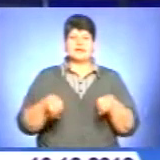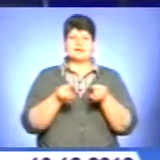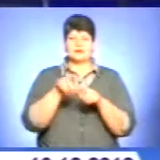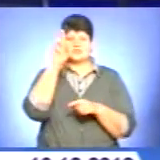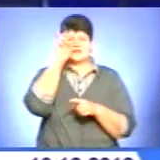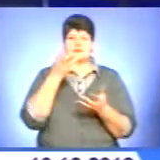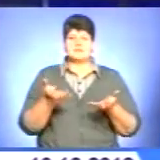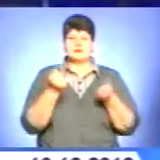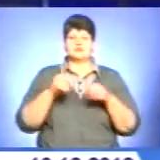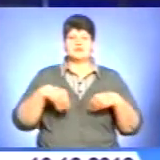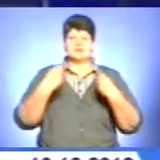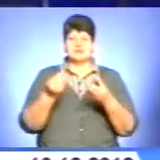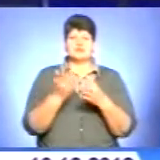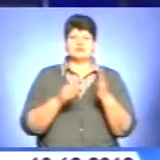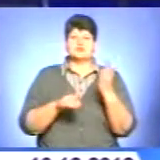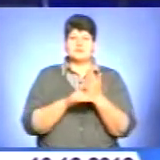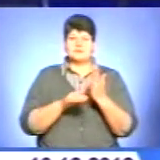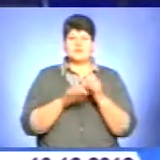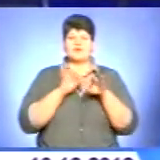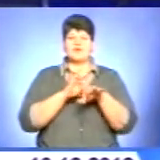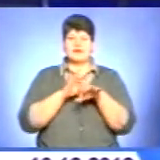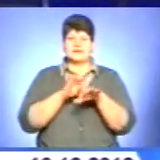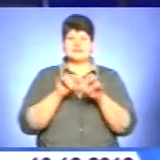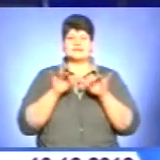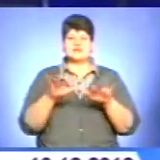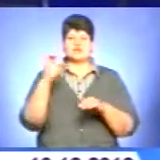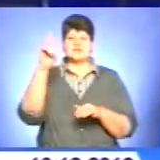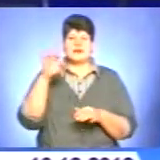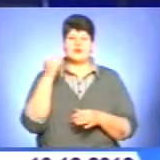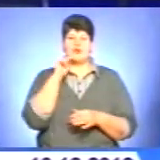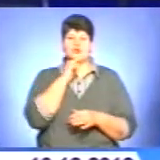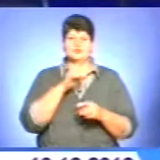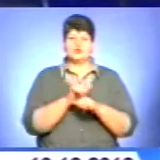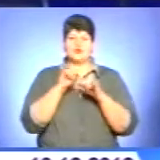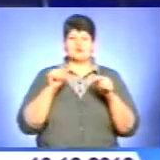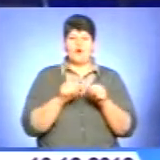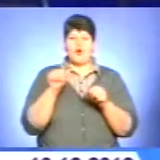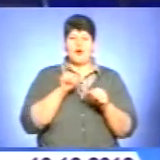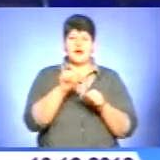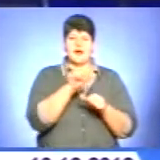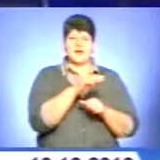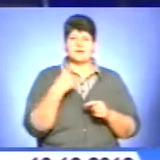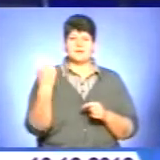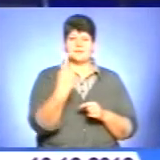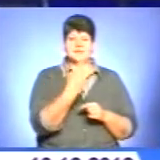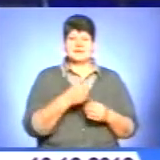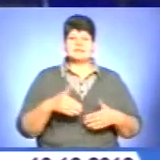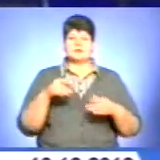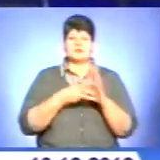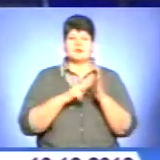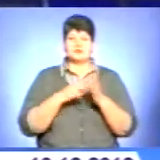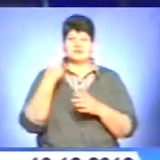надаватиметься через субвенцію на проведення заходів соціально-економічного розвитку окремих територій. Заплановано 1,3